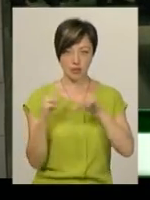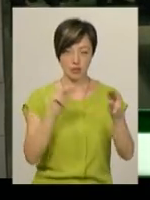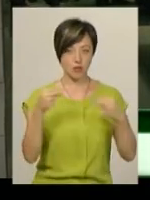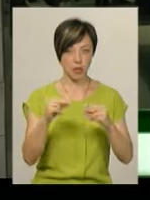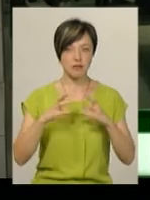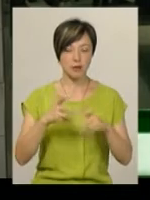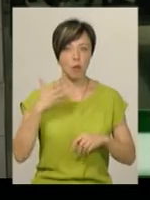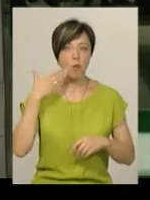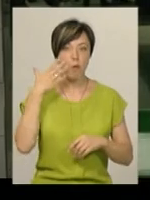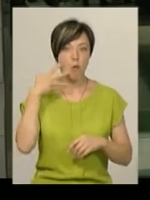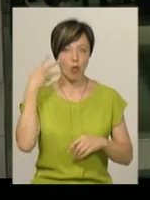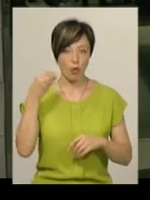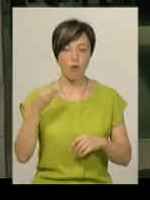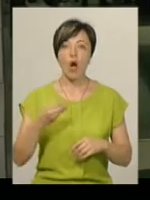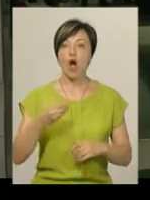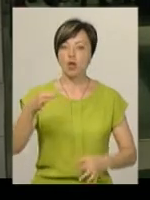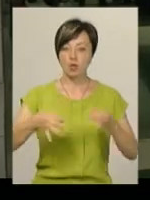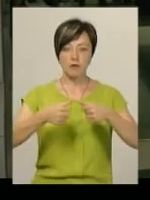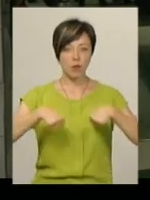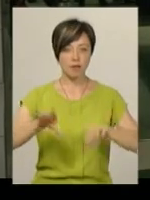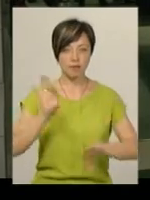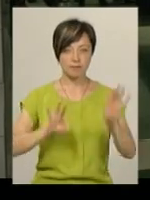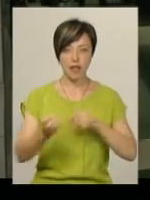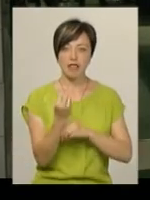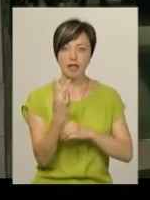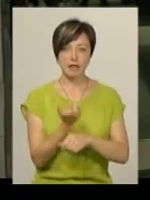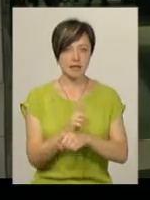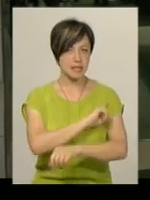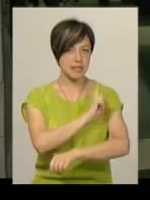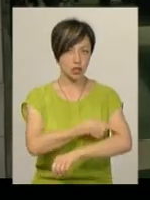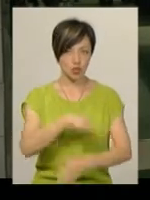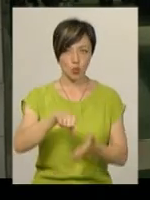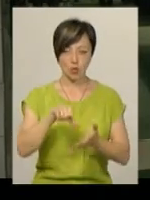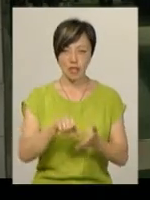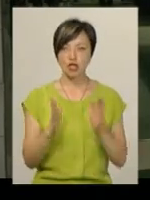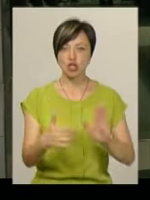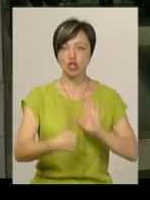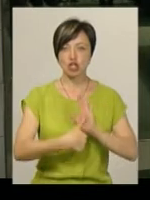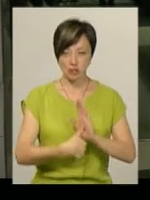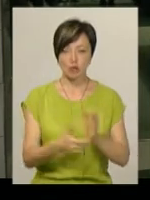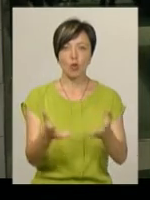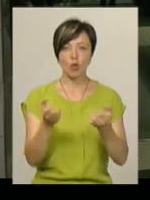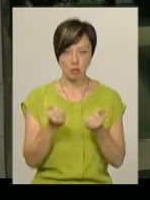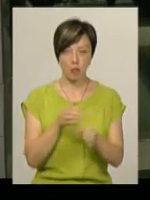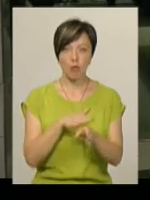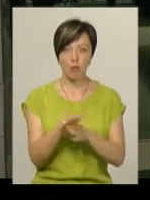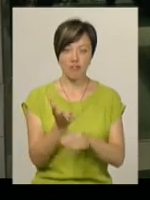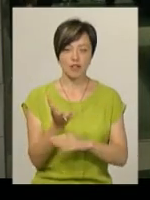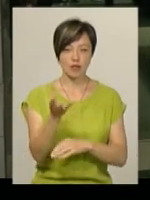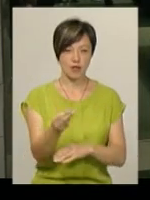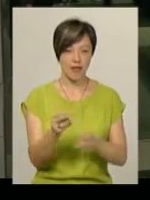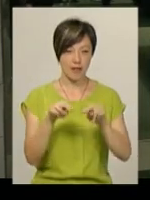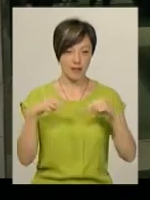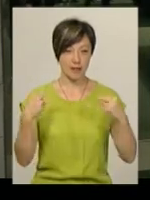чемпіонат світу в Молдову. Судівська колегія має відібрати 12 найсильніших більярдистів, і лише 6 з них отримають повне фінансування від